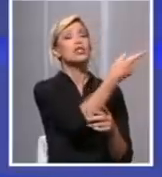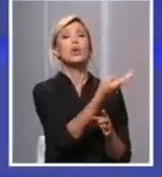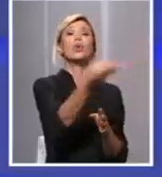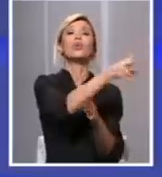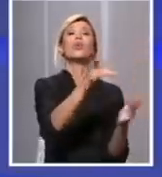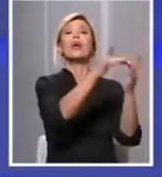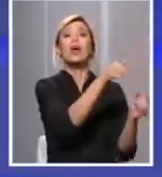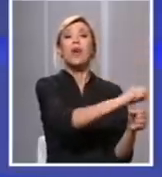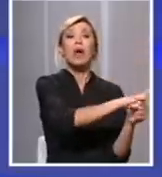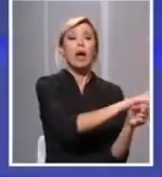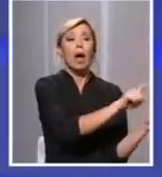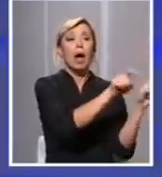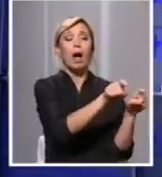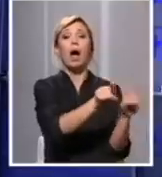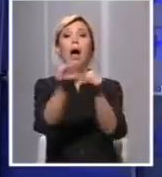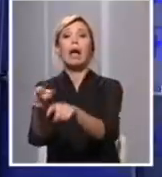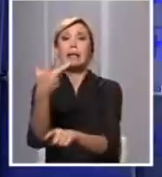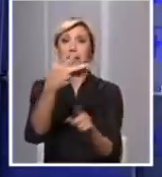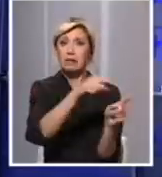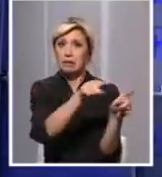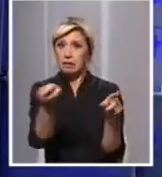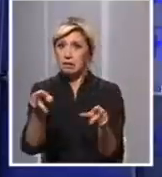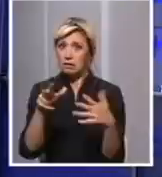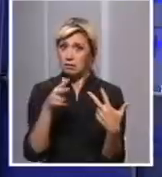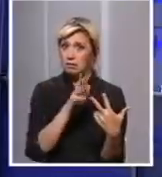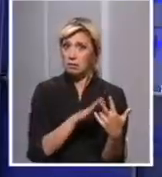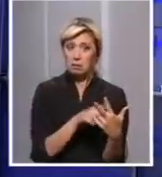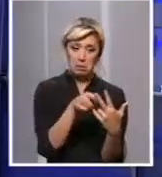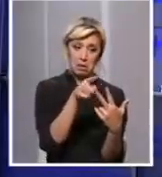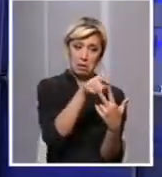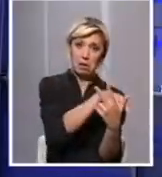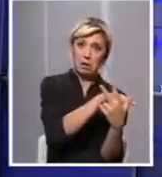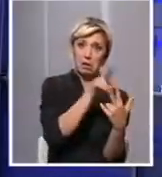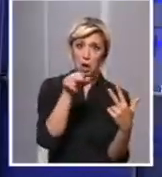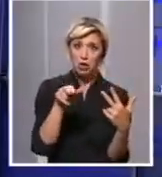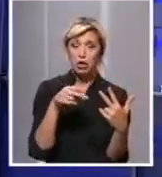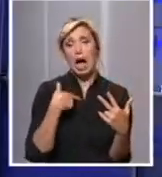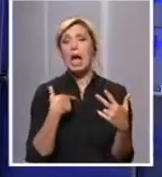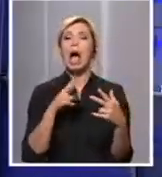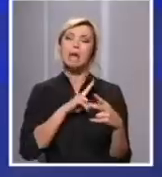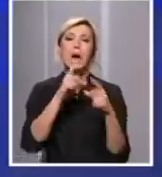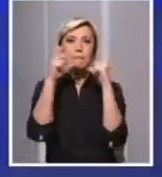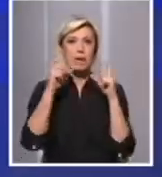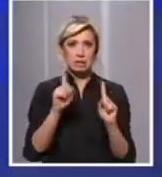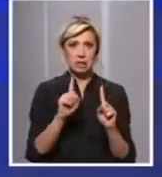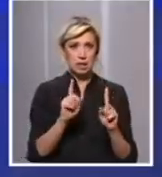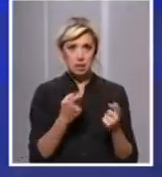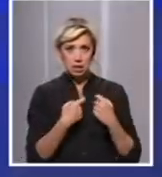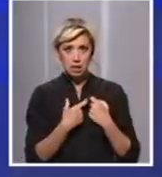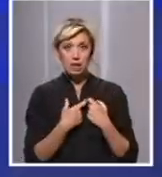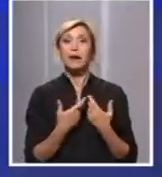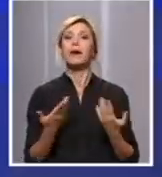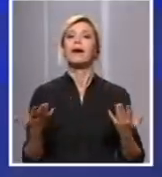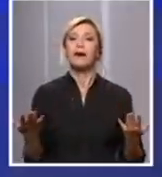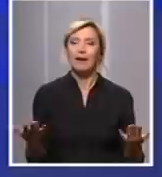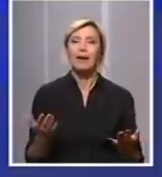pozitivan na COVID, da mi opet ne treba da brinemo ako smo, na primjer, imali masku. Pa upravo zbog toga i je korist svih